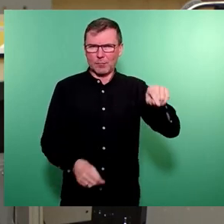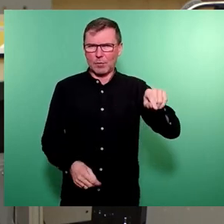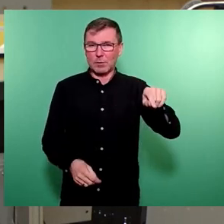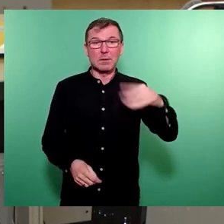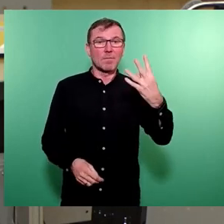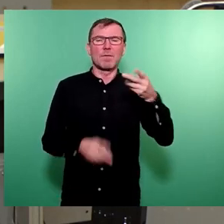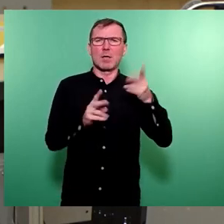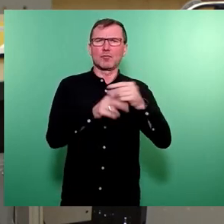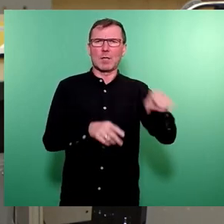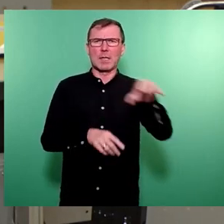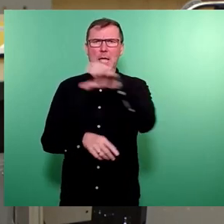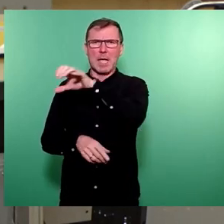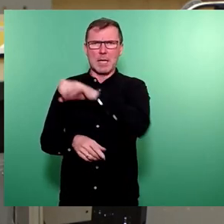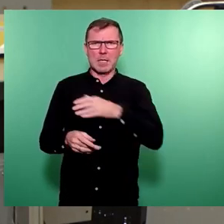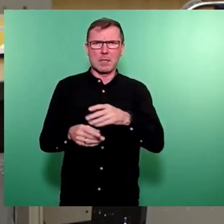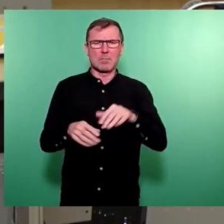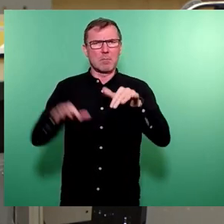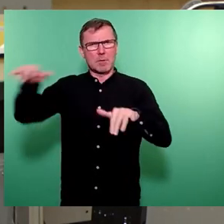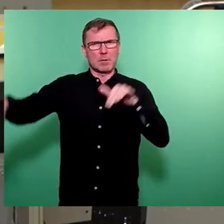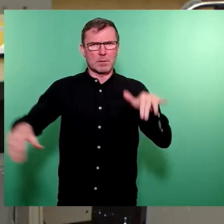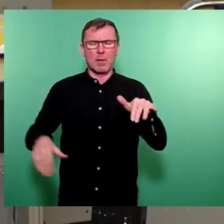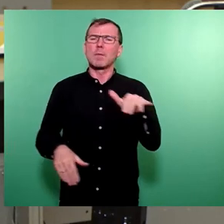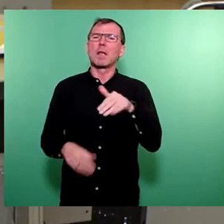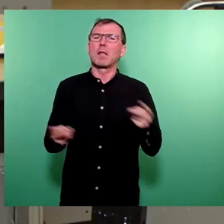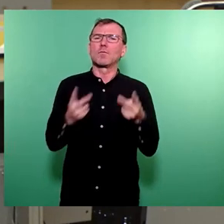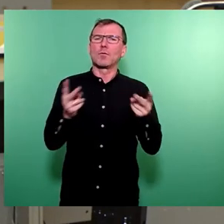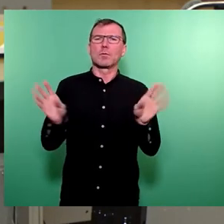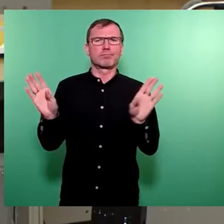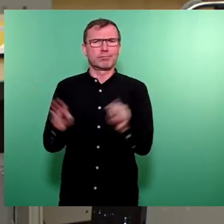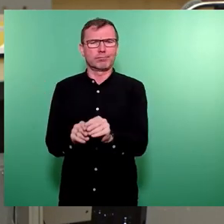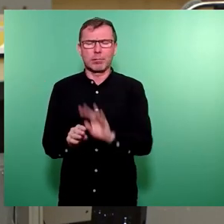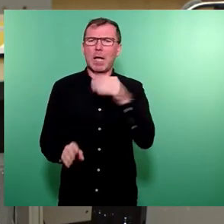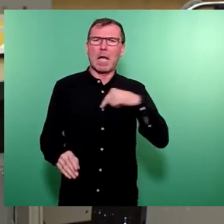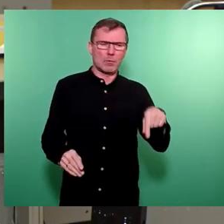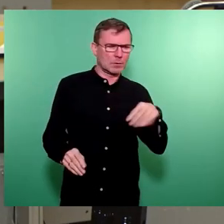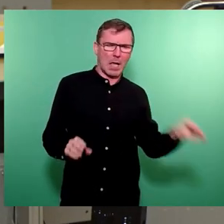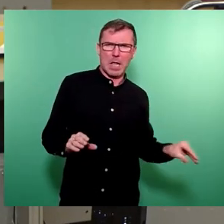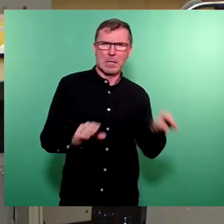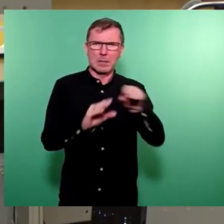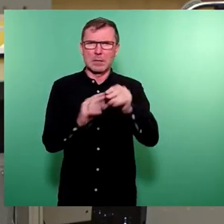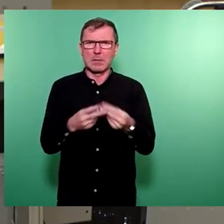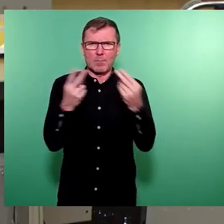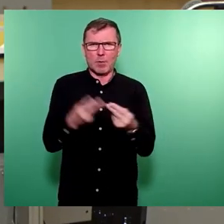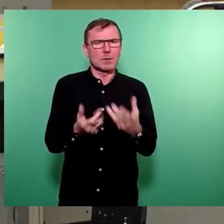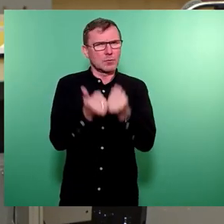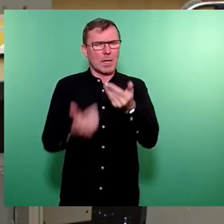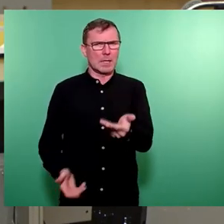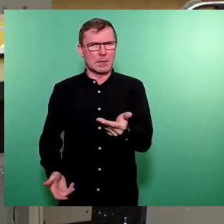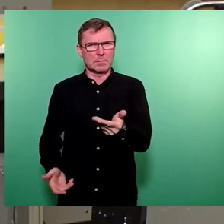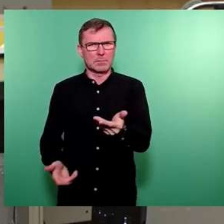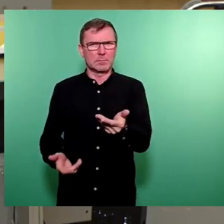Stadtteilen dieser Stadt unterwegs. Die Landesförderung ist ausgelaufen, wir haben es mit dem Haushalt geschafft, dieses Projekt zu erhalten und es jetzt rein